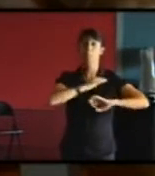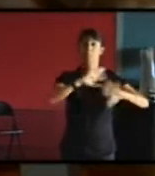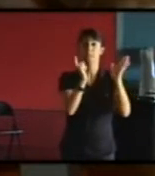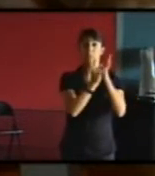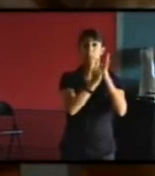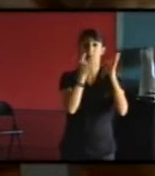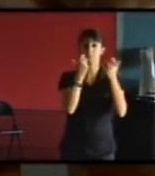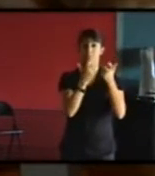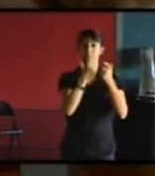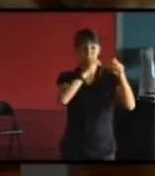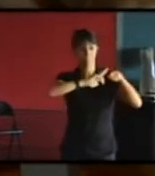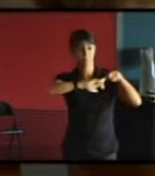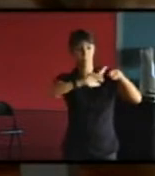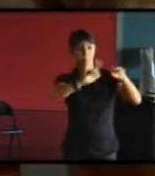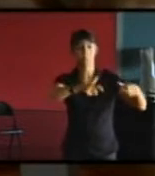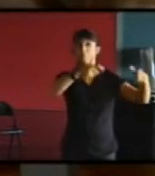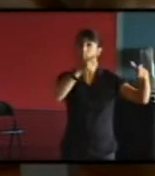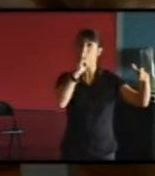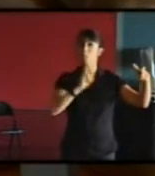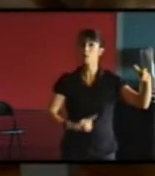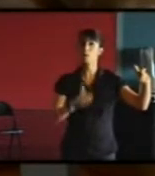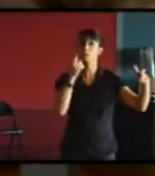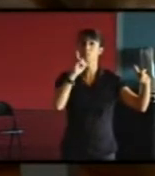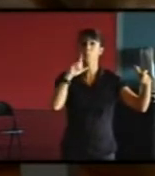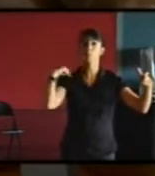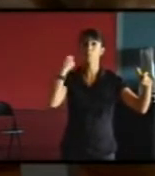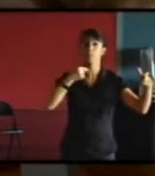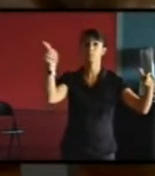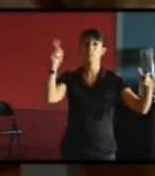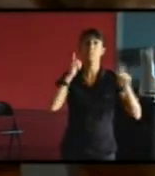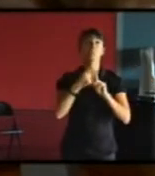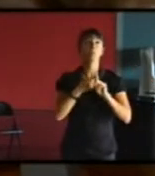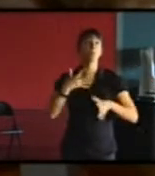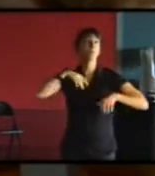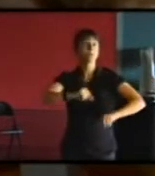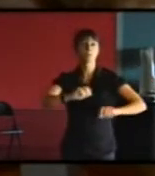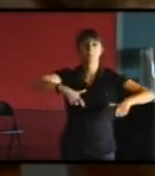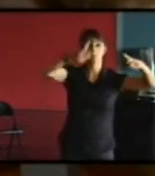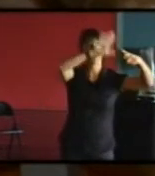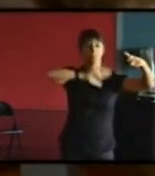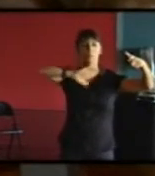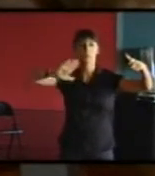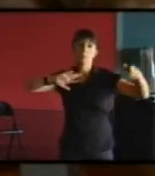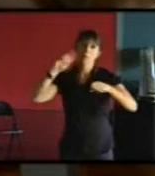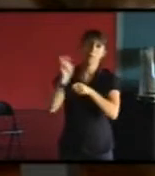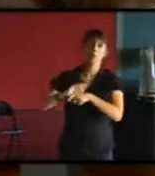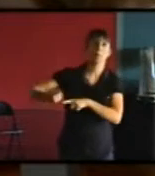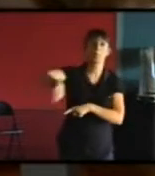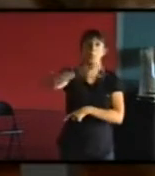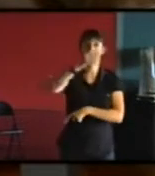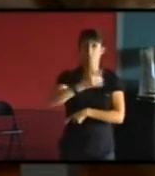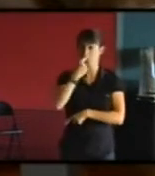qu'une plus ou moins préservation de façade qui n'aurait pas grand intérêt parce qu'on ne serait pas vraiment dans un authentique patrimoine